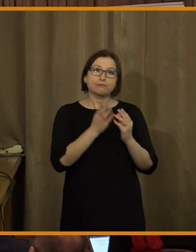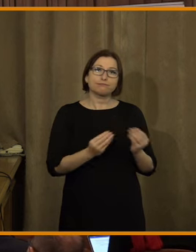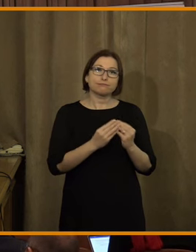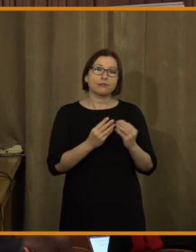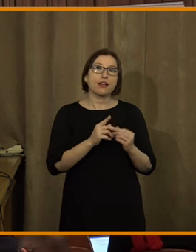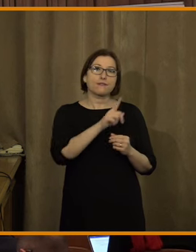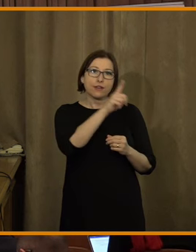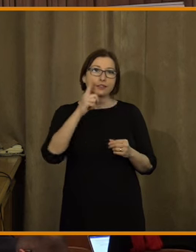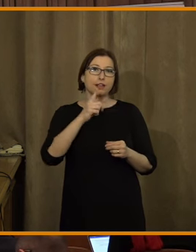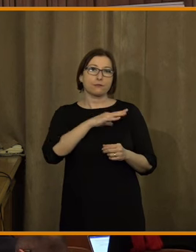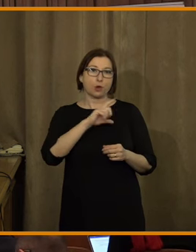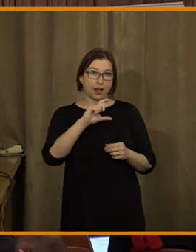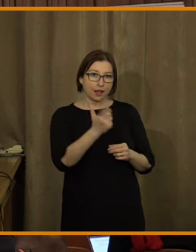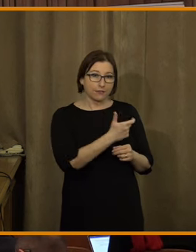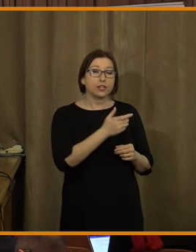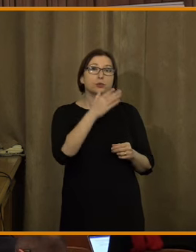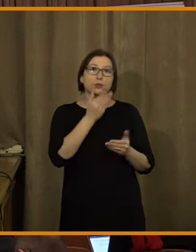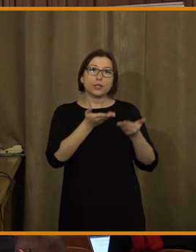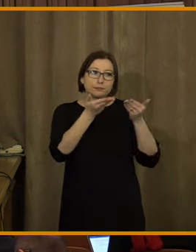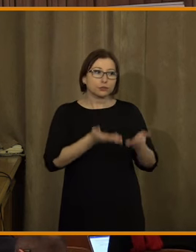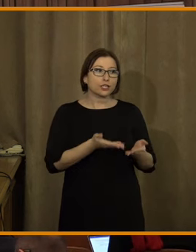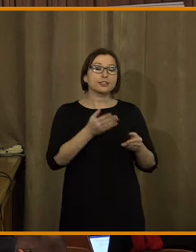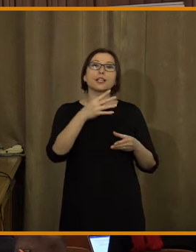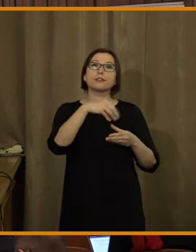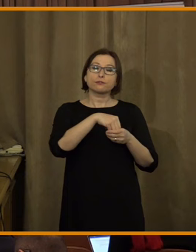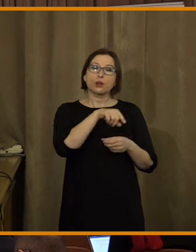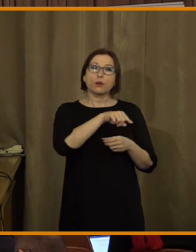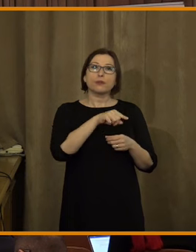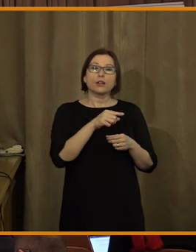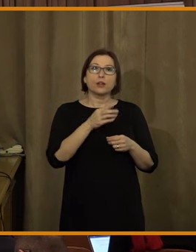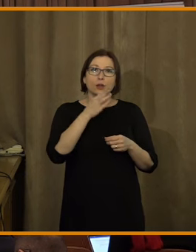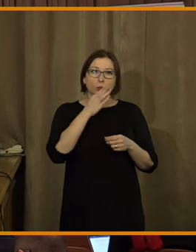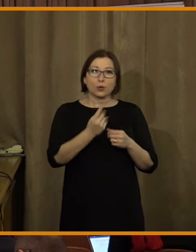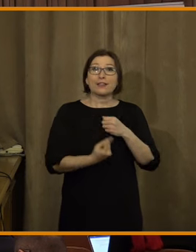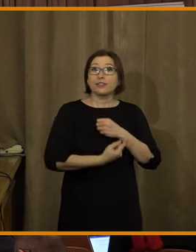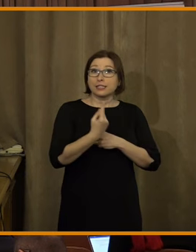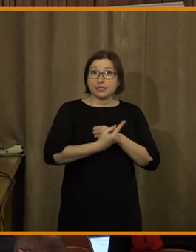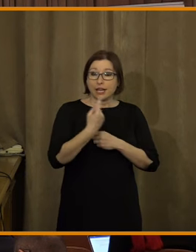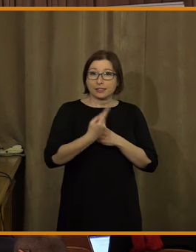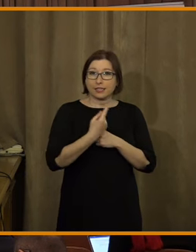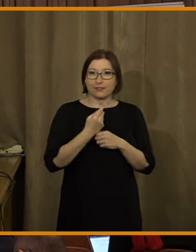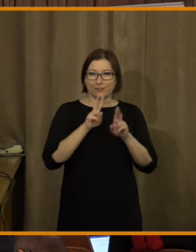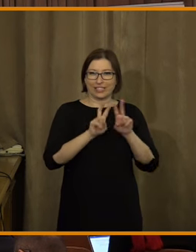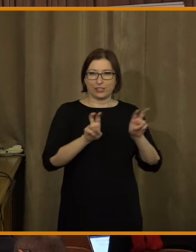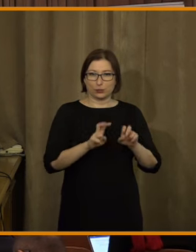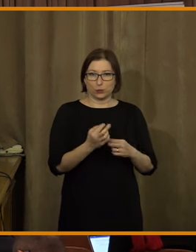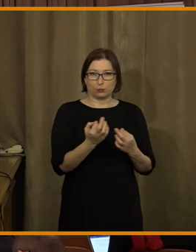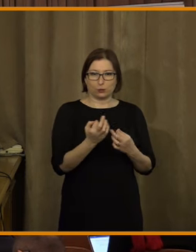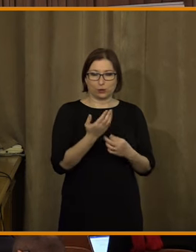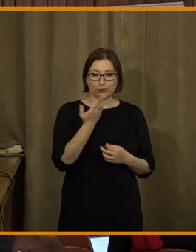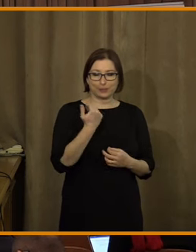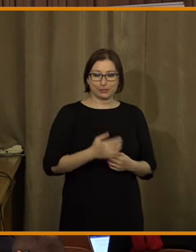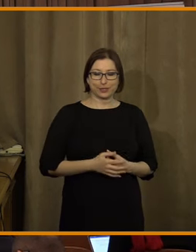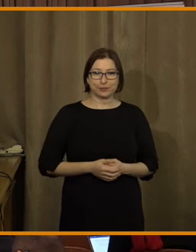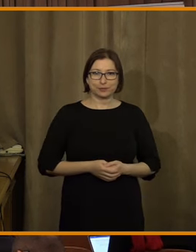panu Ivanu Cukerovi, kteří nám představí výsledky, výsledky toho výzkumu, který tady dnes